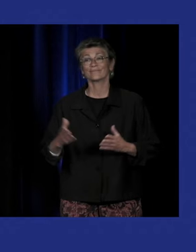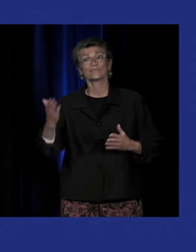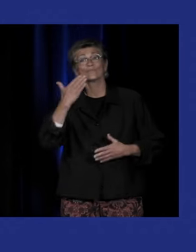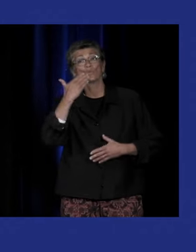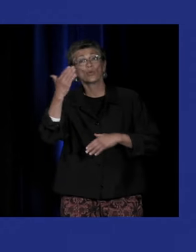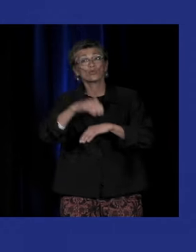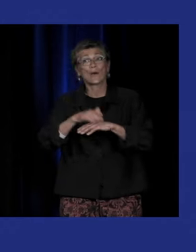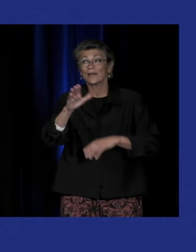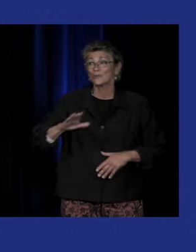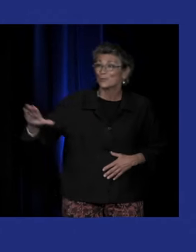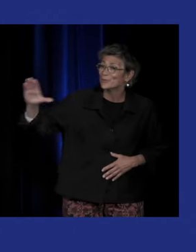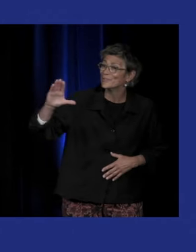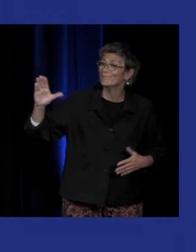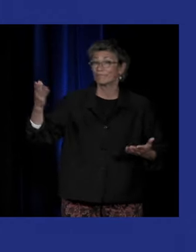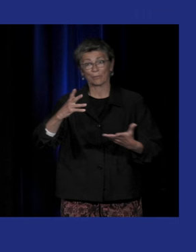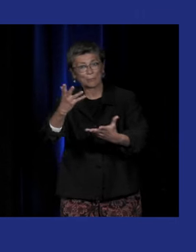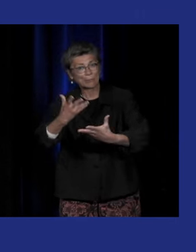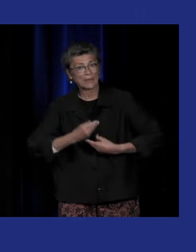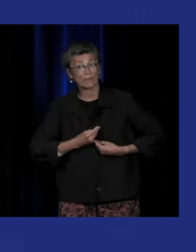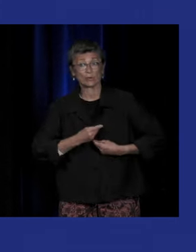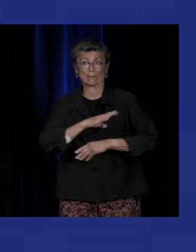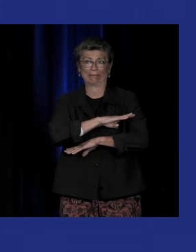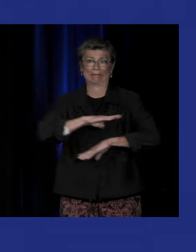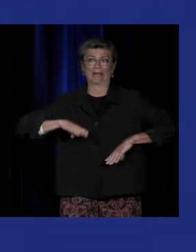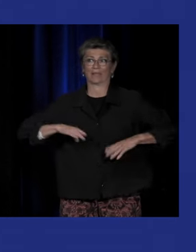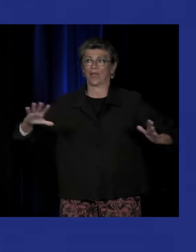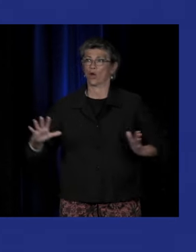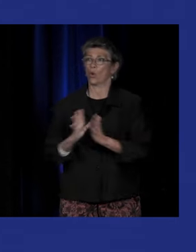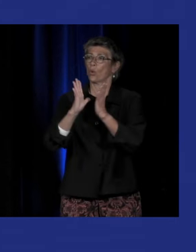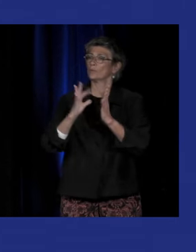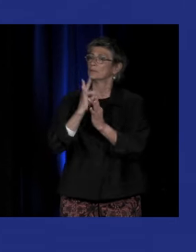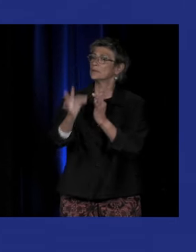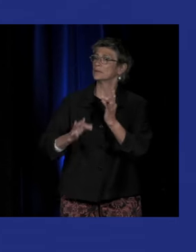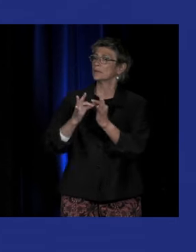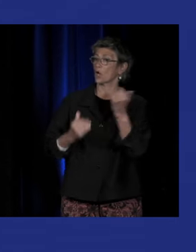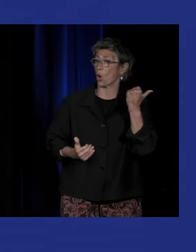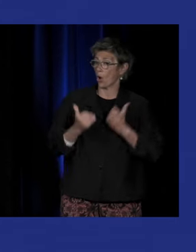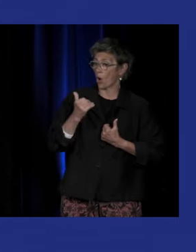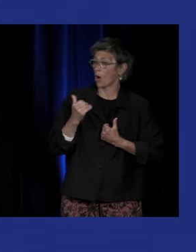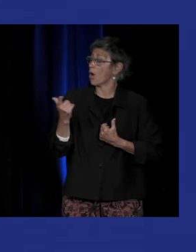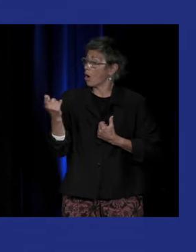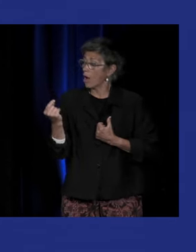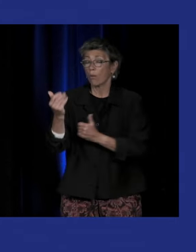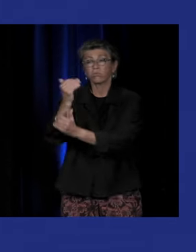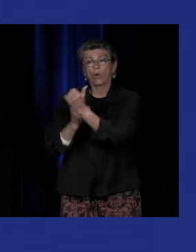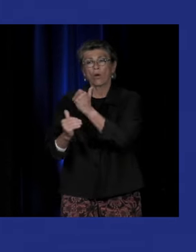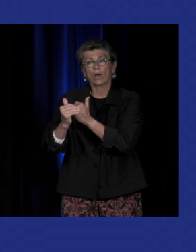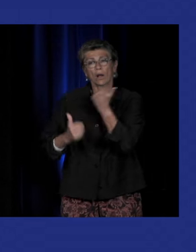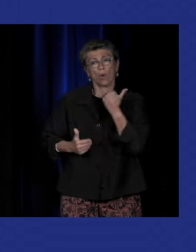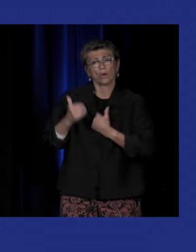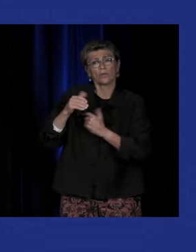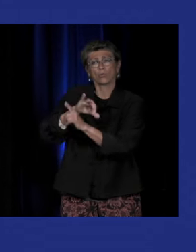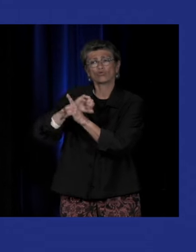Bonsoir à tous, bonsoir à toutes. Bienvenue pour cette dernière rencontre du cycle Handicap. En partenariat avec le programme Handicap et